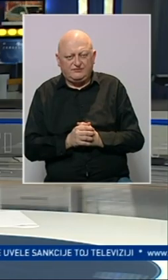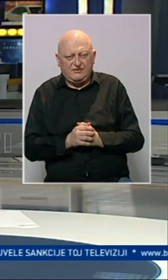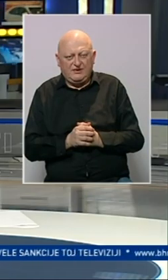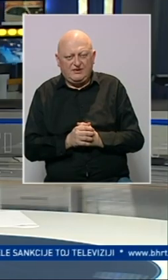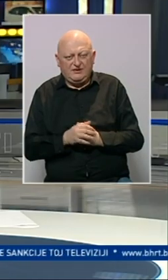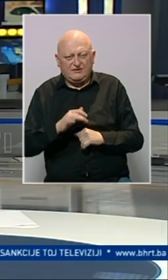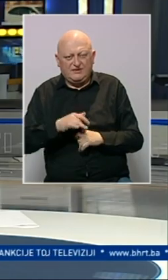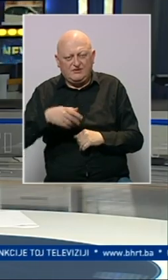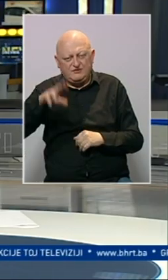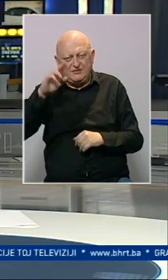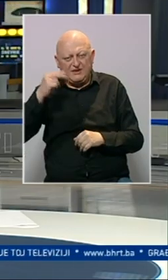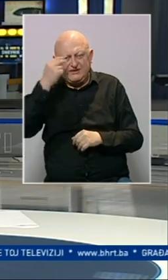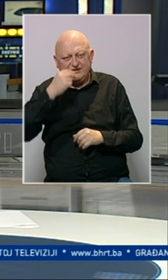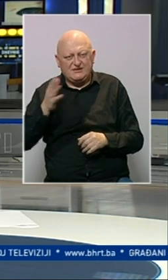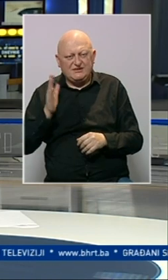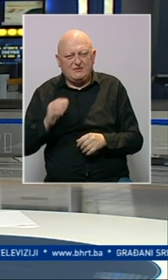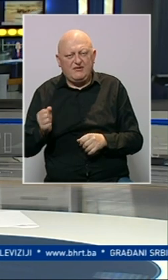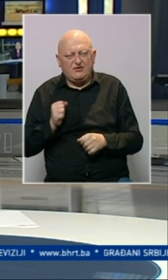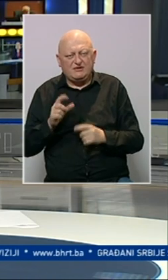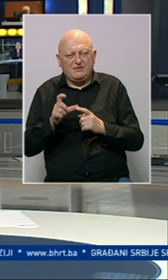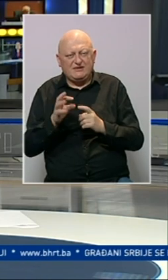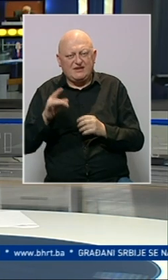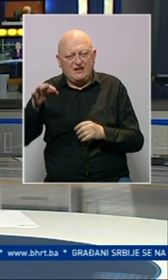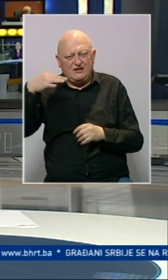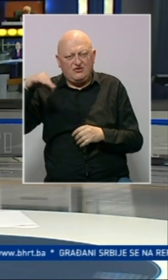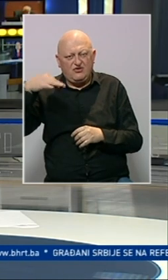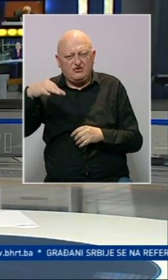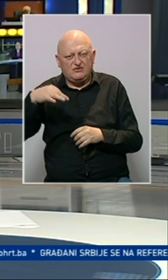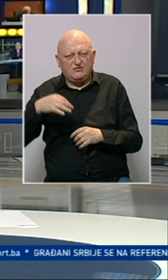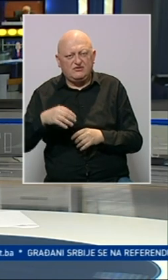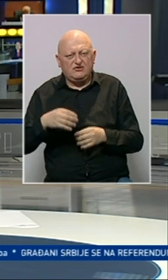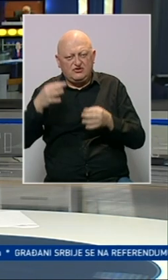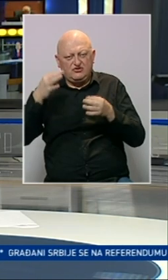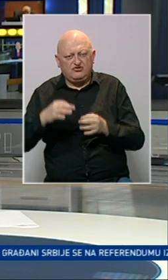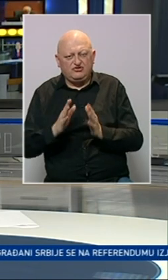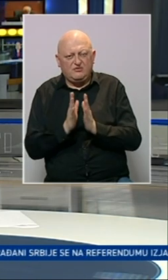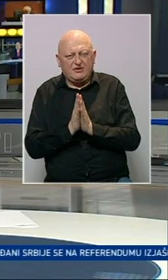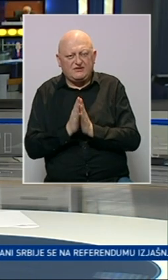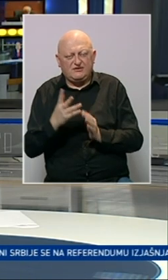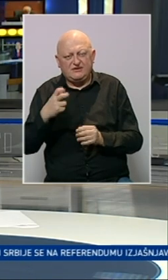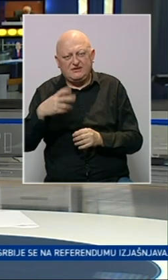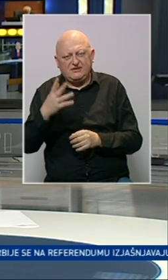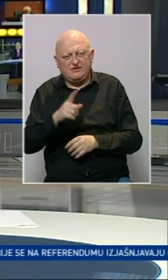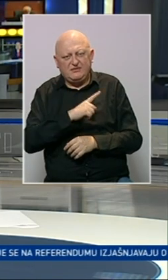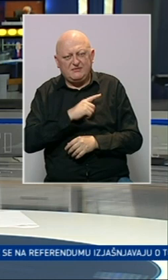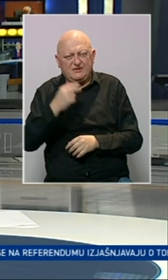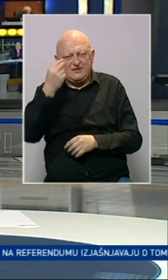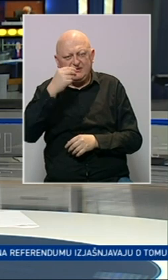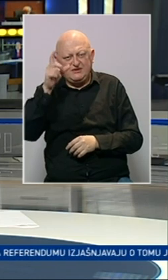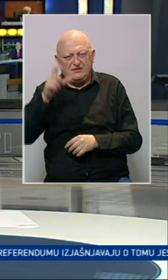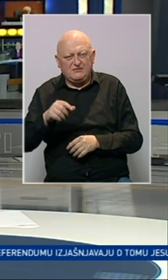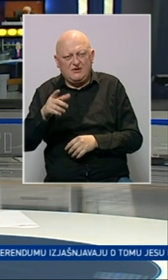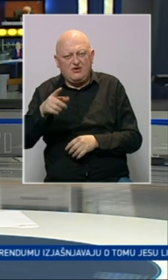Kod centralnog spomenika srpskim civilima i vojnicima u Skelanima kod Srebrenice služen je parasto za 305